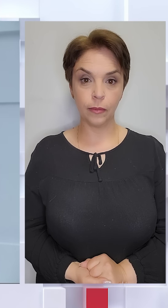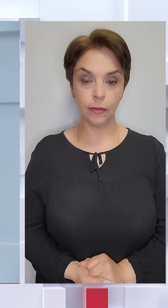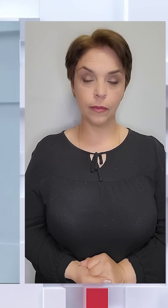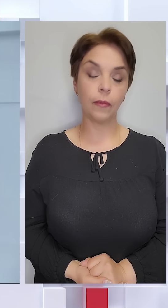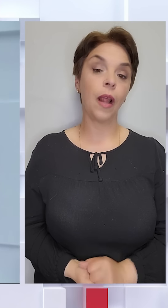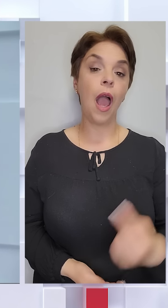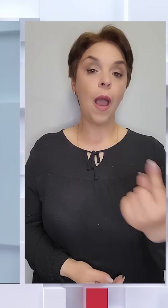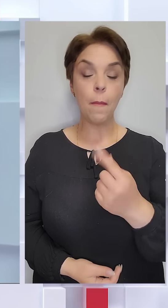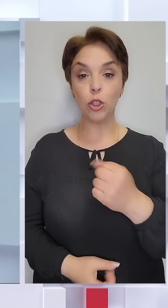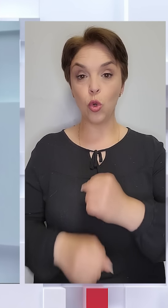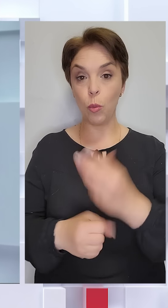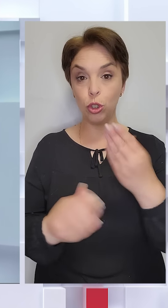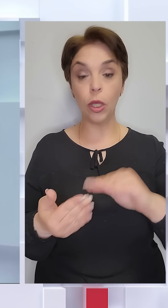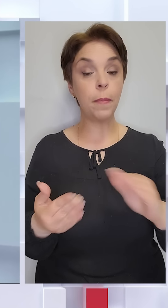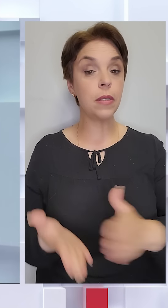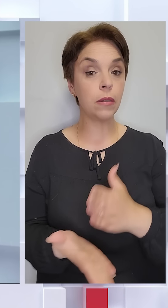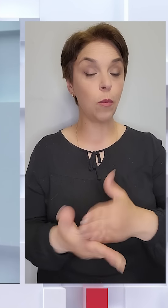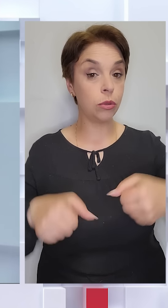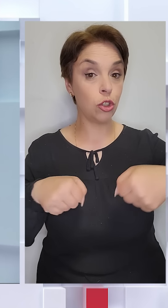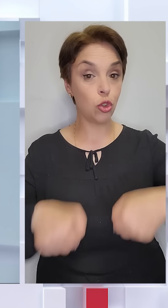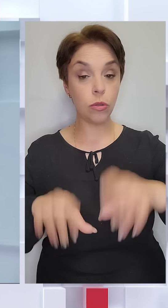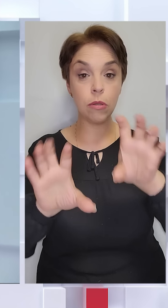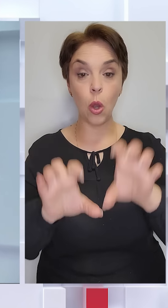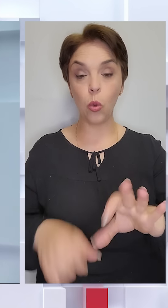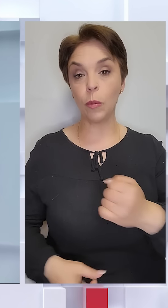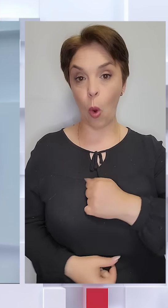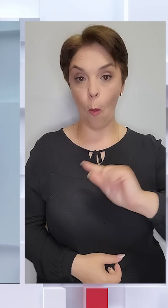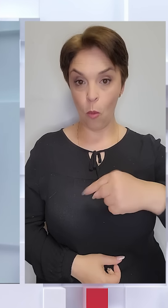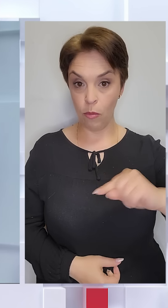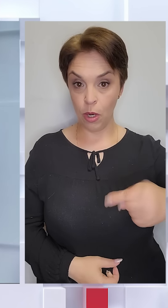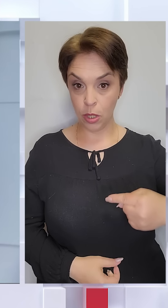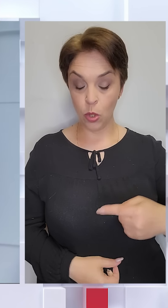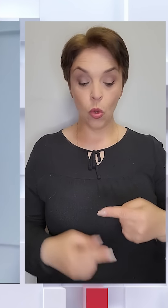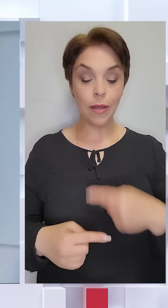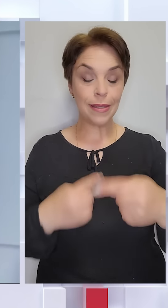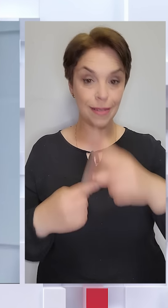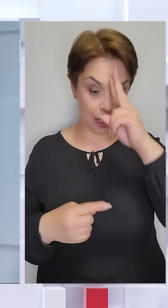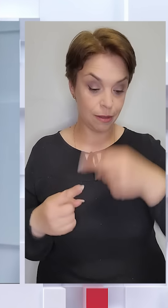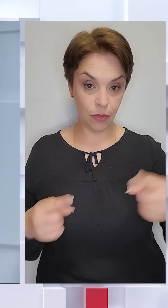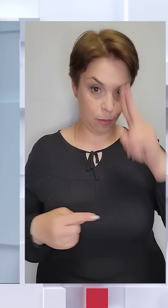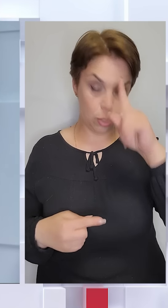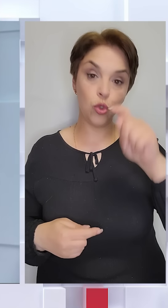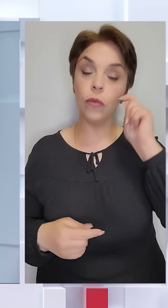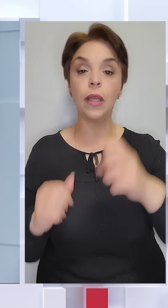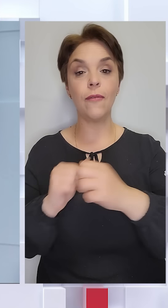Перший робочий день після набуття чинності закону про мобілізацію. За два місяці чоловіки віком від 18 до 60